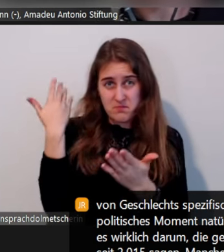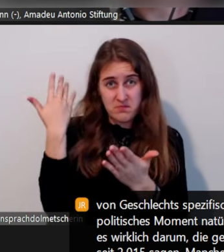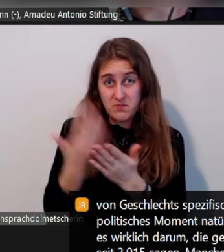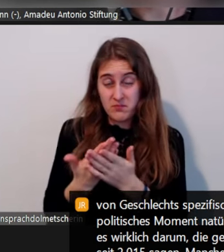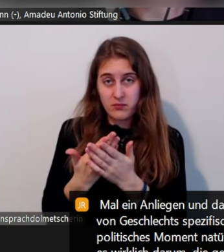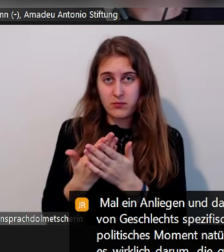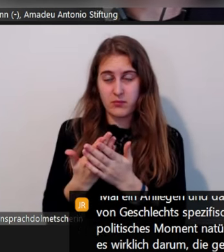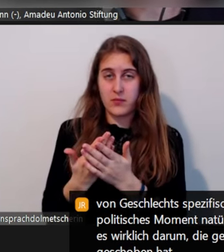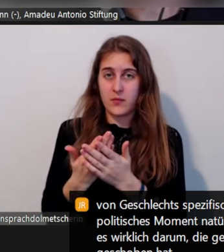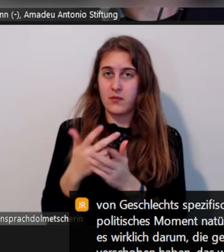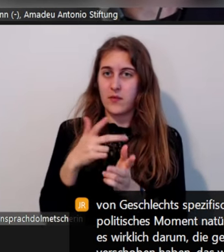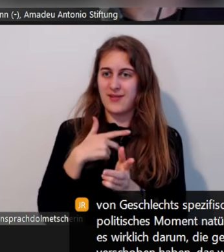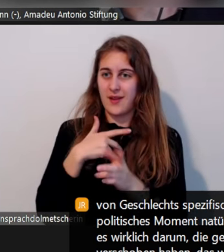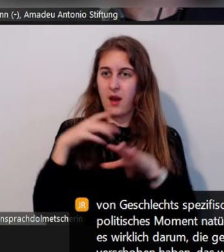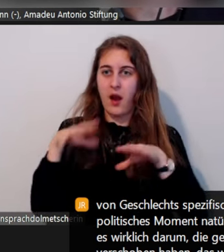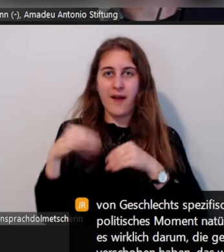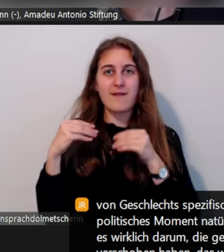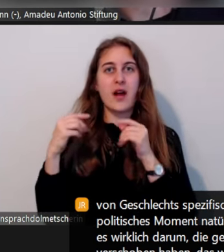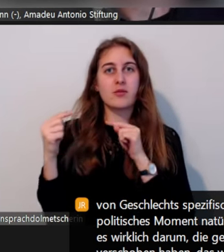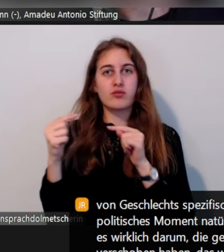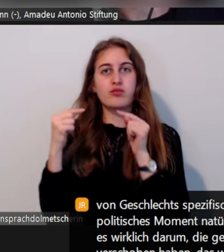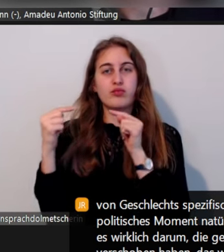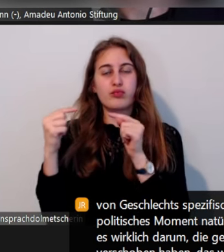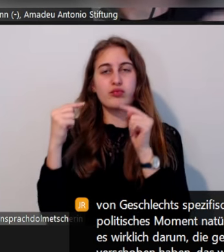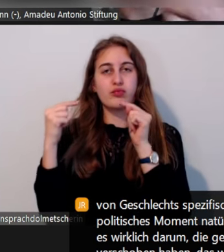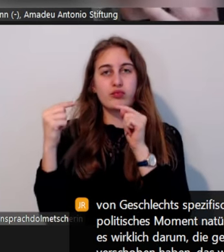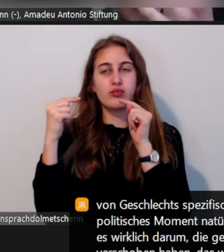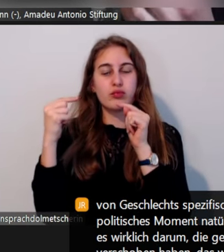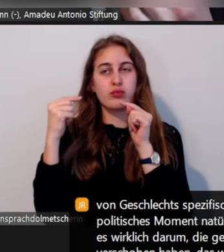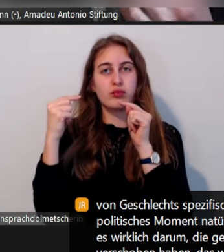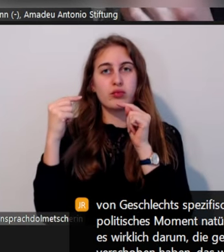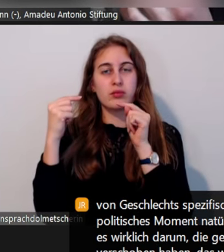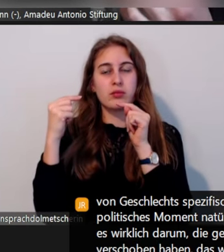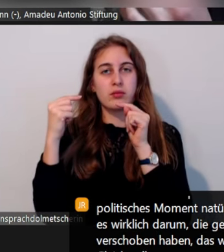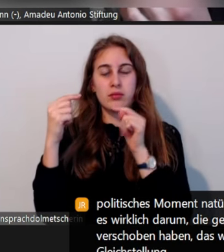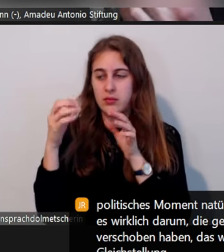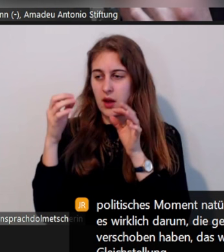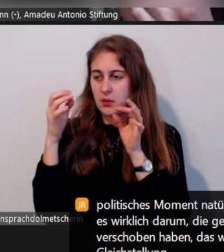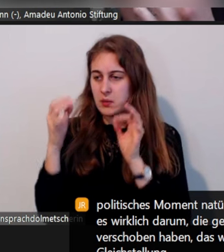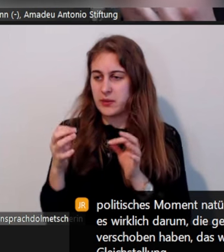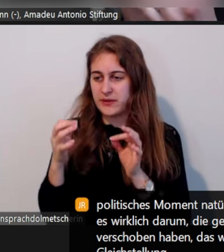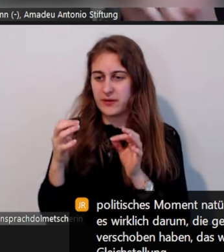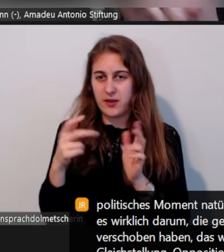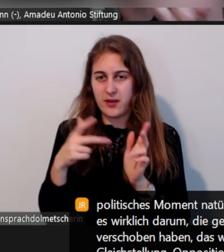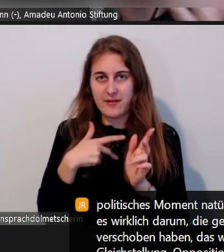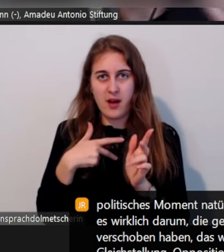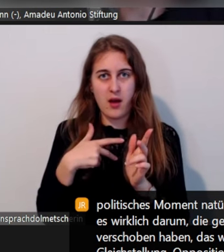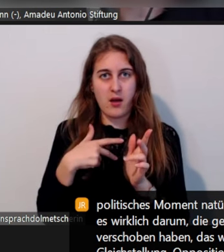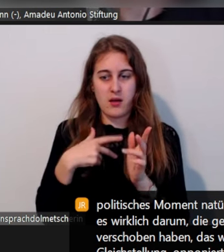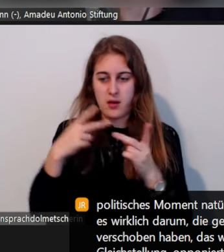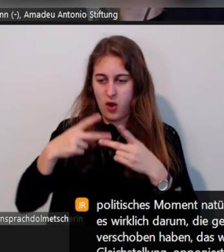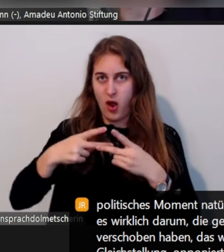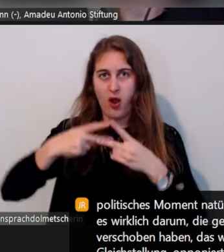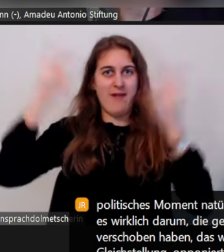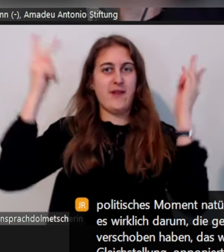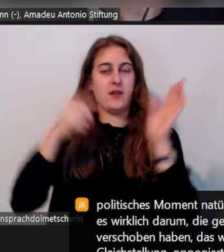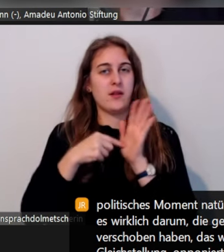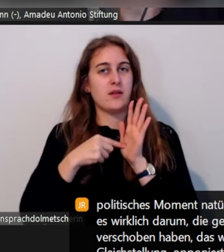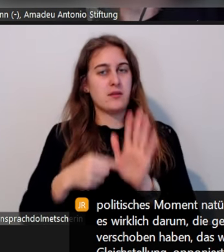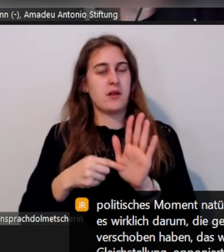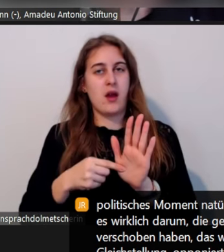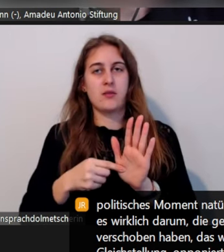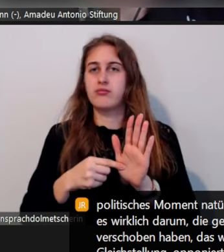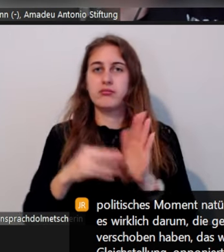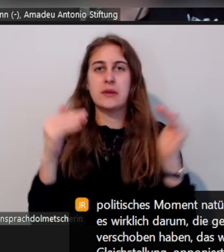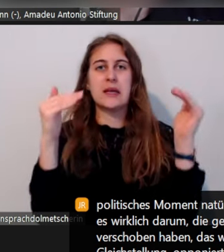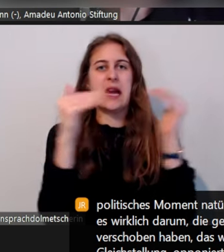sich verschoben haben, das wirklich organisiert und auch ganz offen gegen Gleichstellung opponiert wird. Und Initiativen,